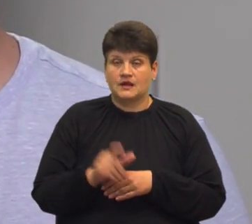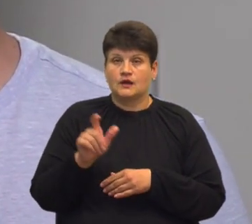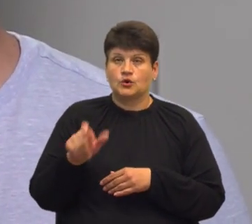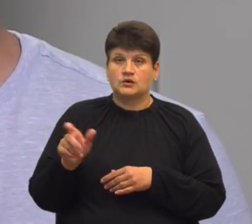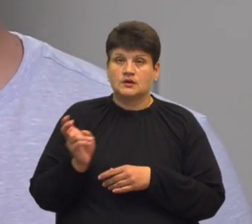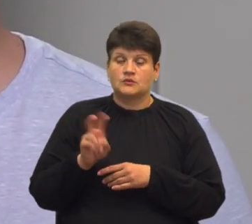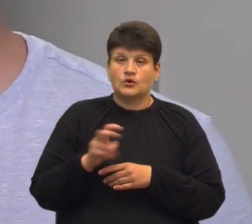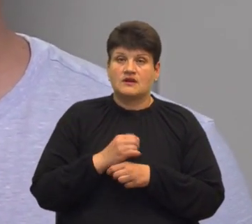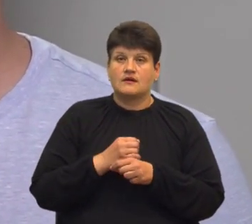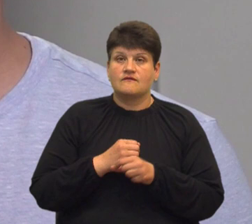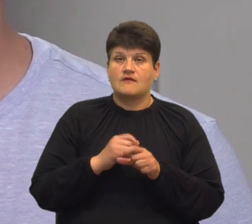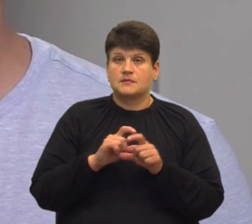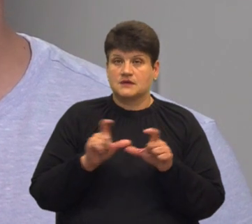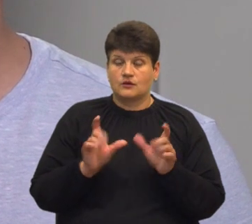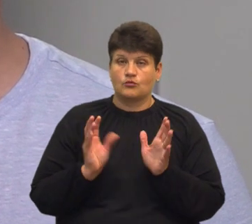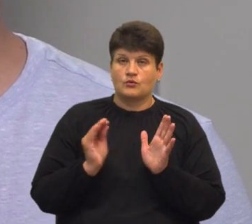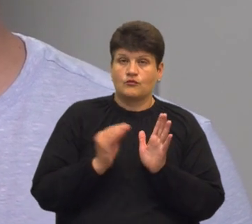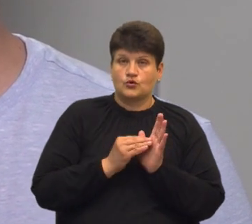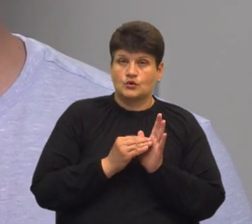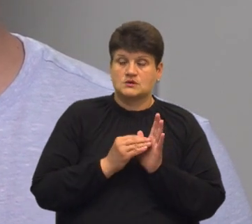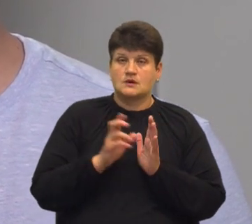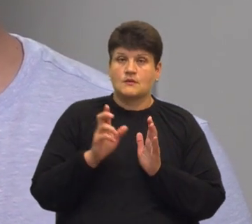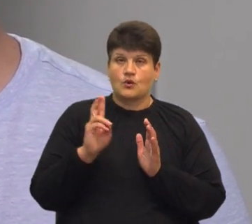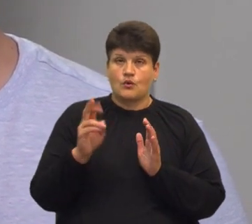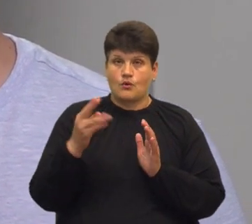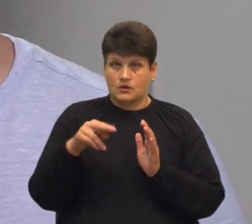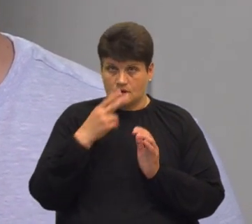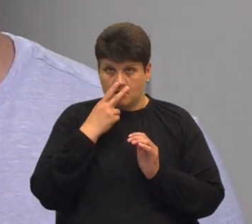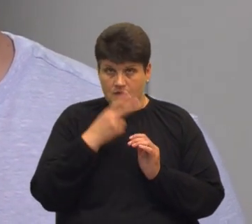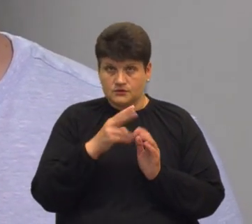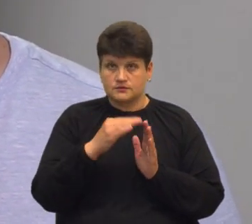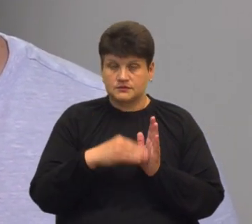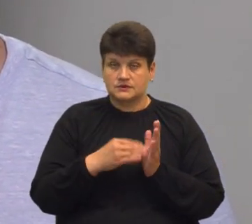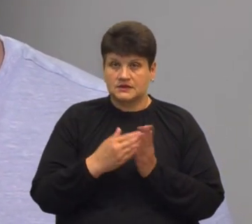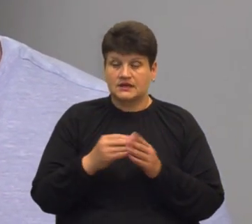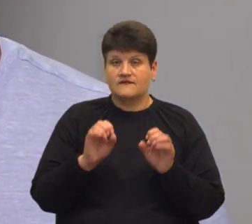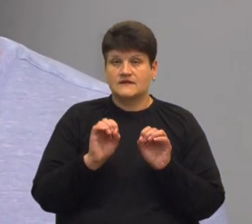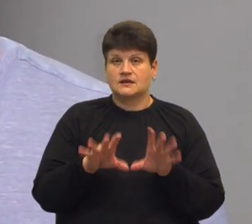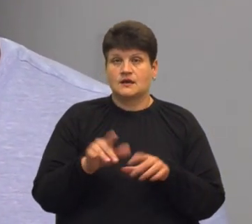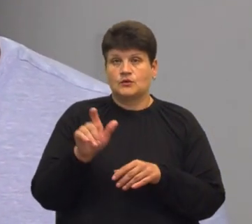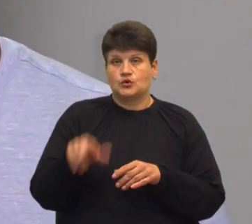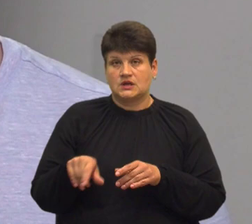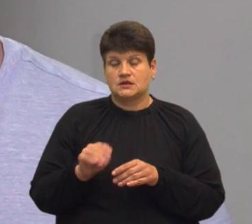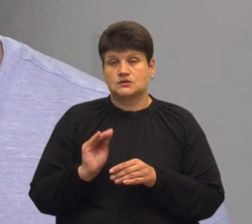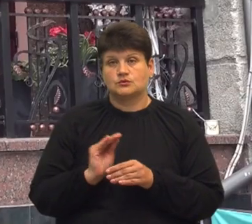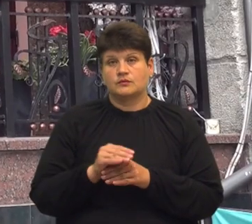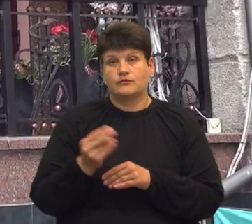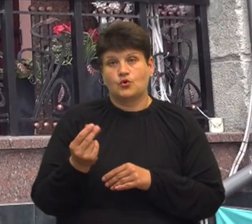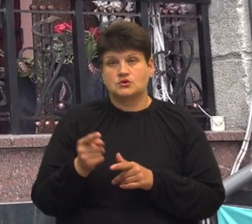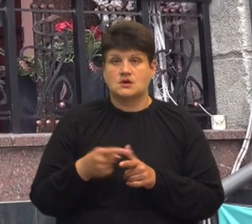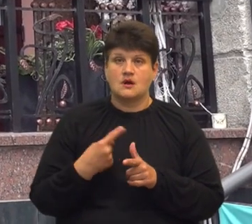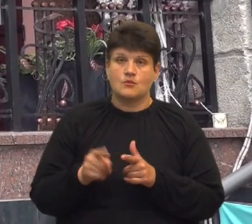в аптеку, ми вносимо базу код, ми бачимо, що там виписано і віддаємо людині або з доплатою, або безкоштовно.